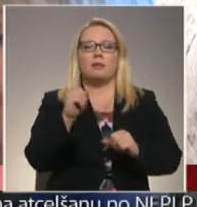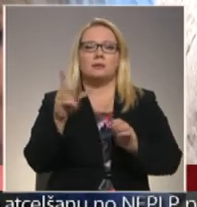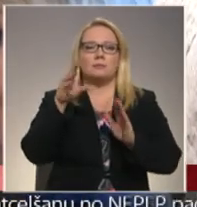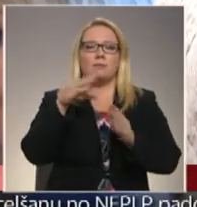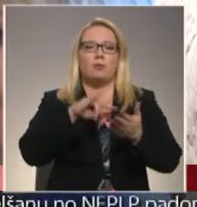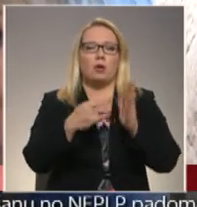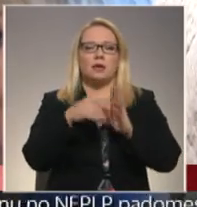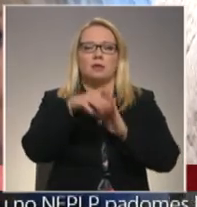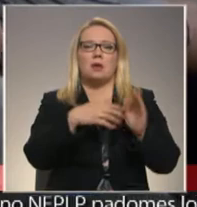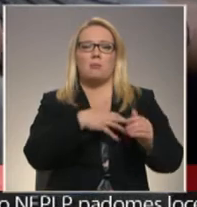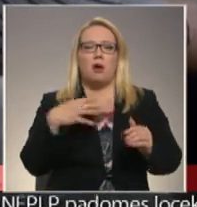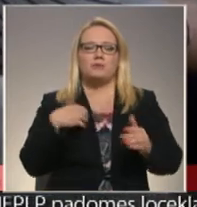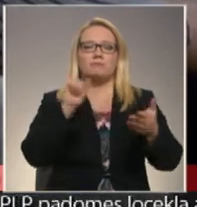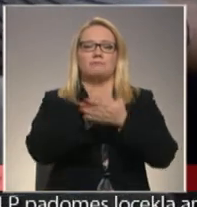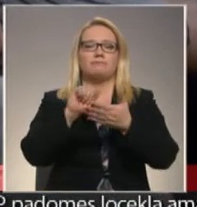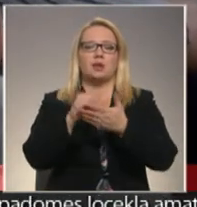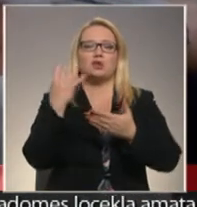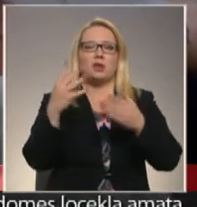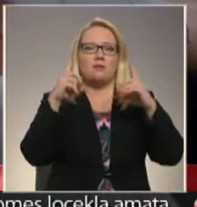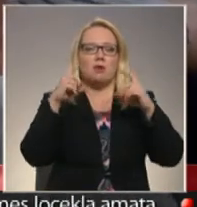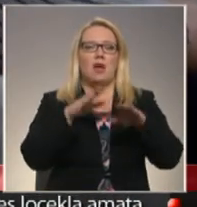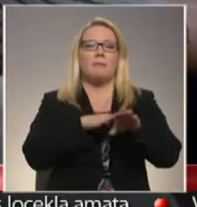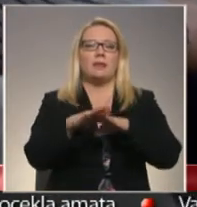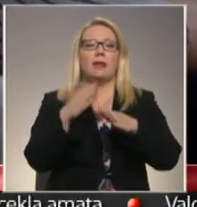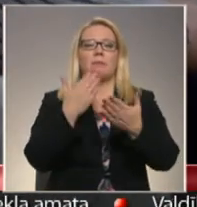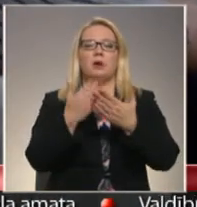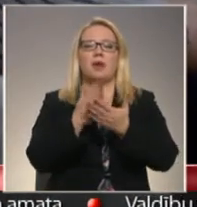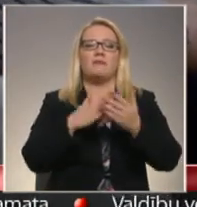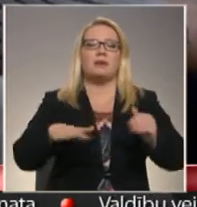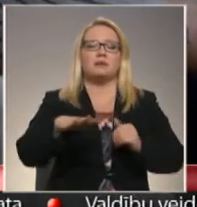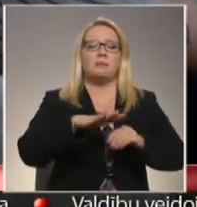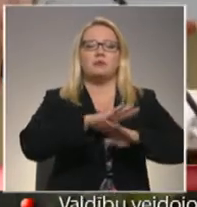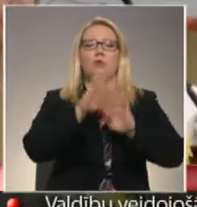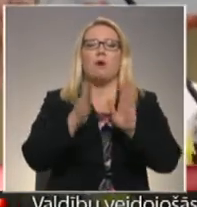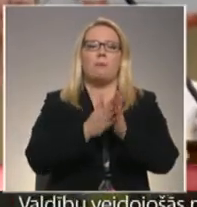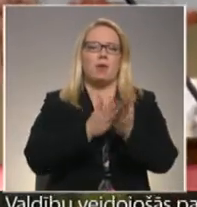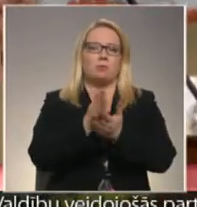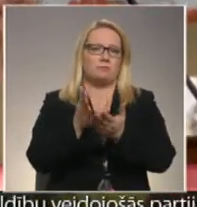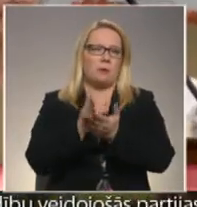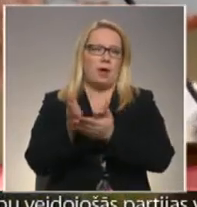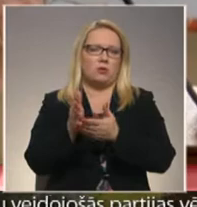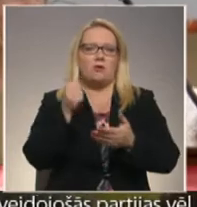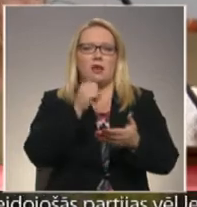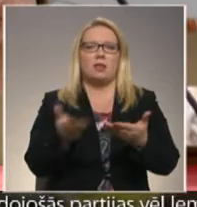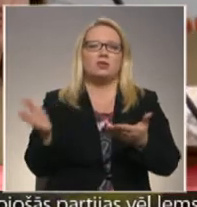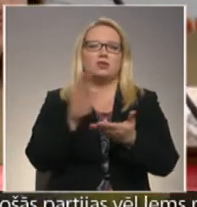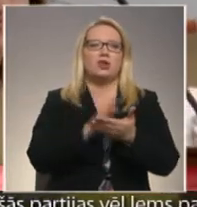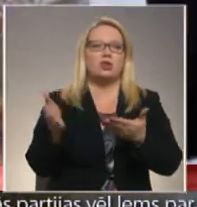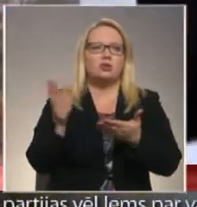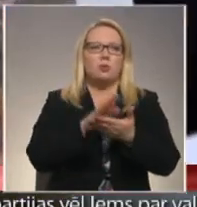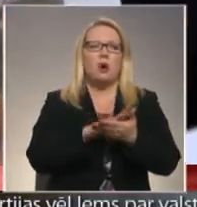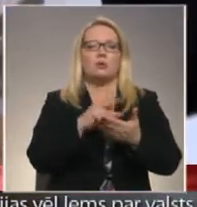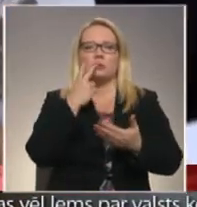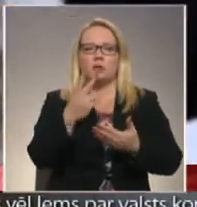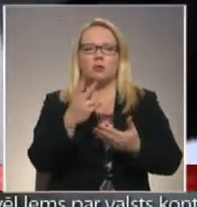pašvaldības ievietotas četras fotografijas. Tā pilnīgāk atainojot vidzemes kopējo spektru. Pilži šķirstot un skatot, saprot, ka no